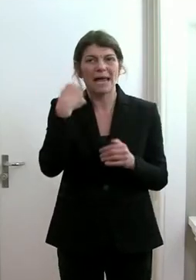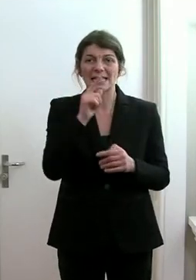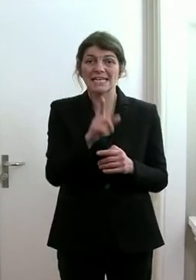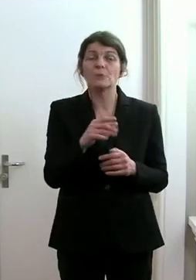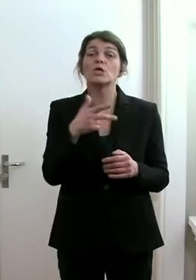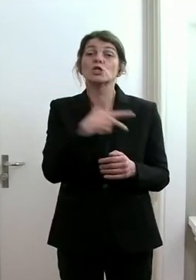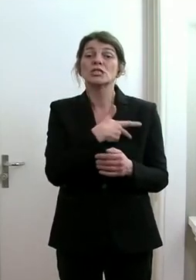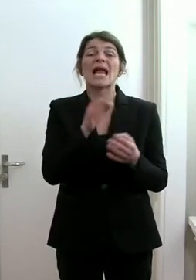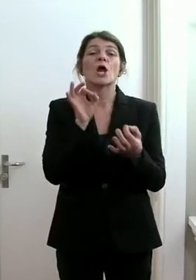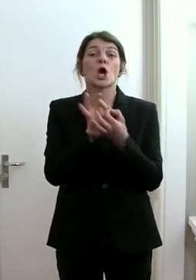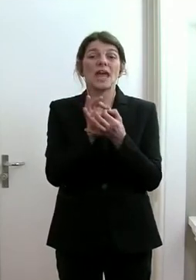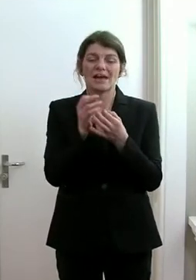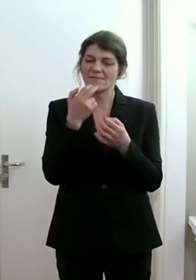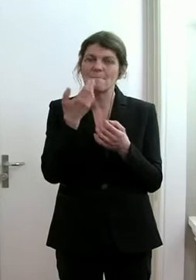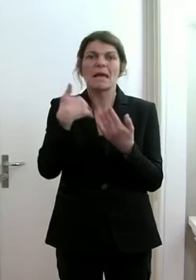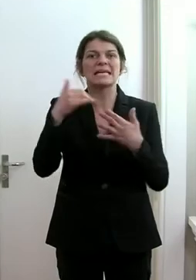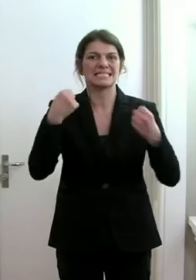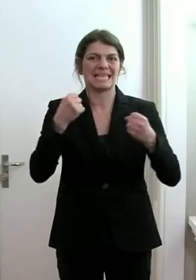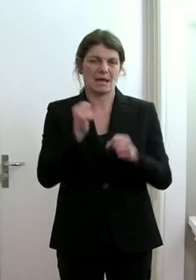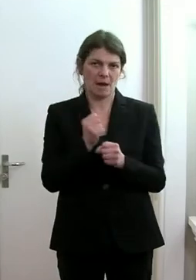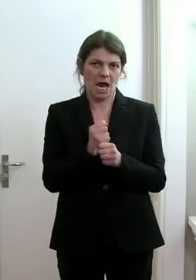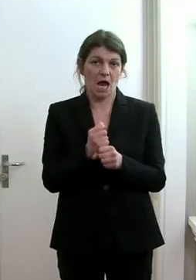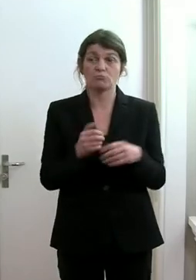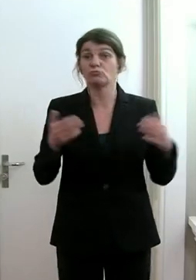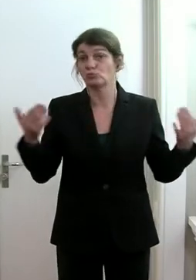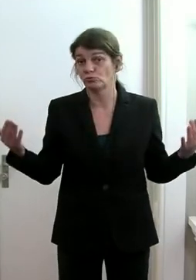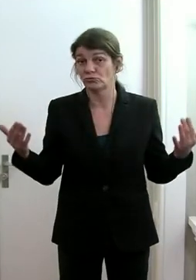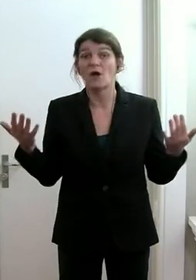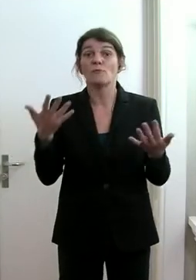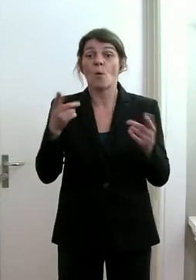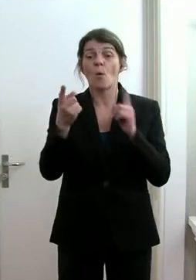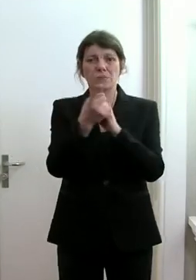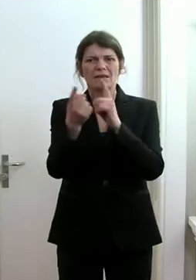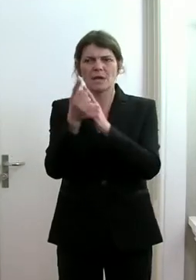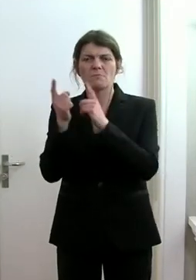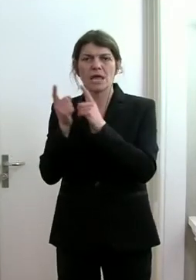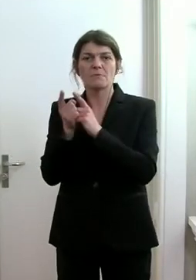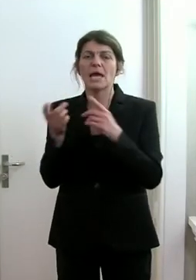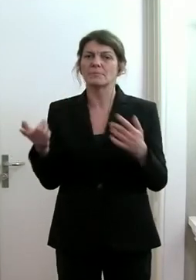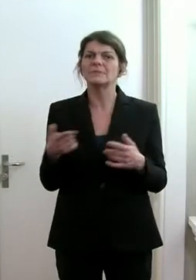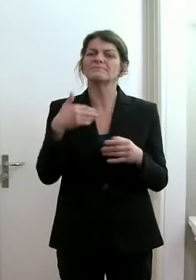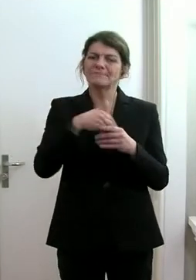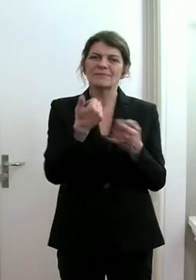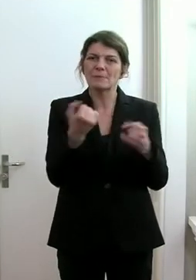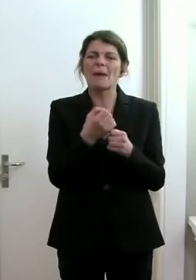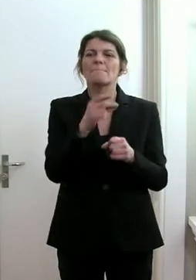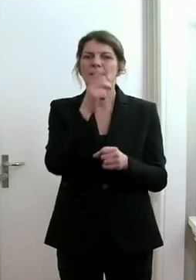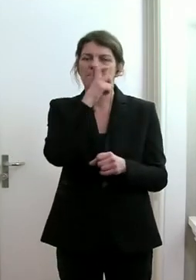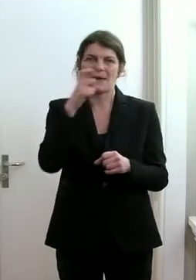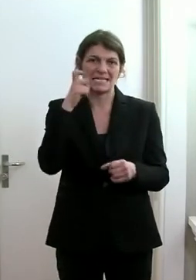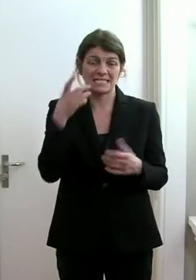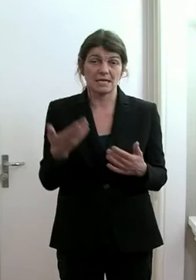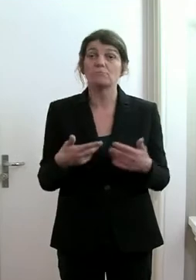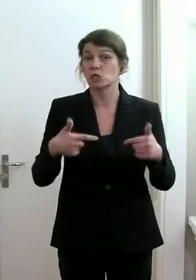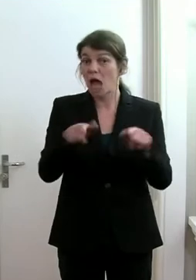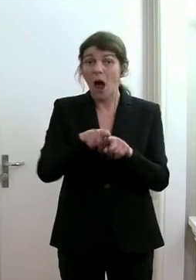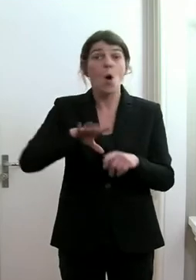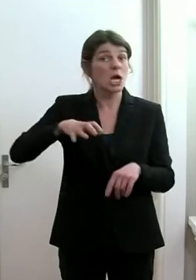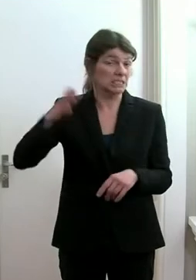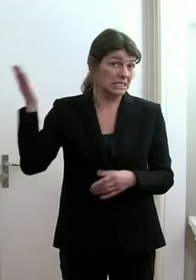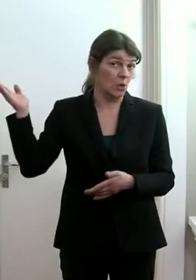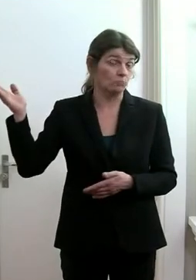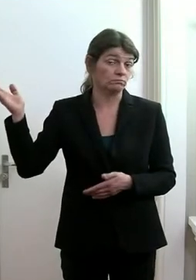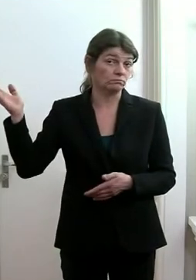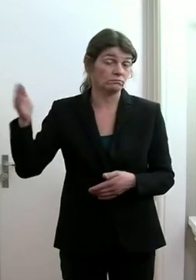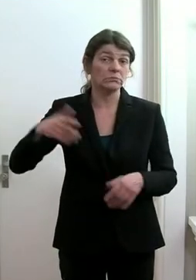Sozialkontakte sicher machen, dort, wo sie passieren. Und das passiert eben mit Masken. Und das zieht sich auch jetzt ins Casino.